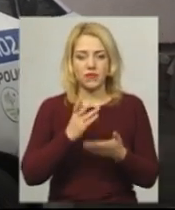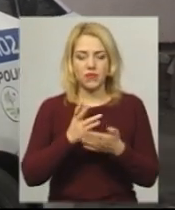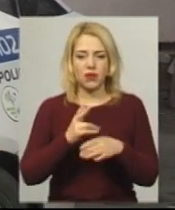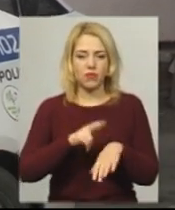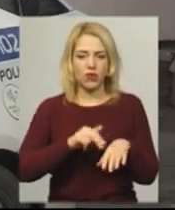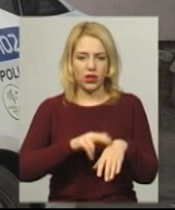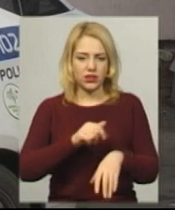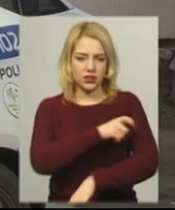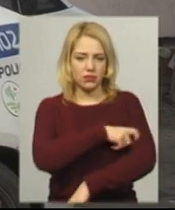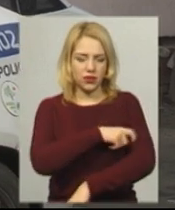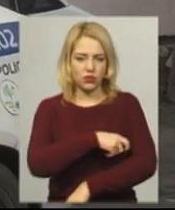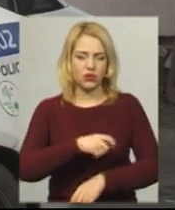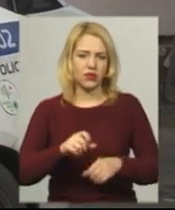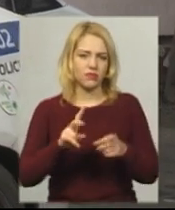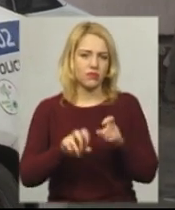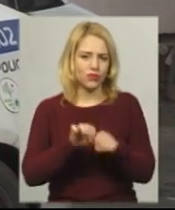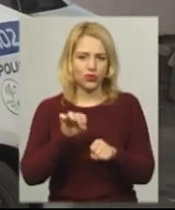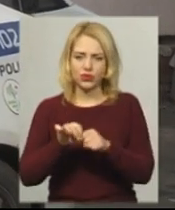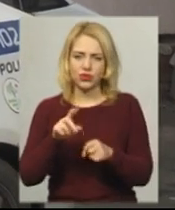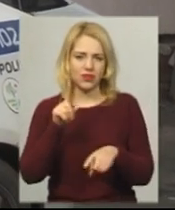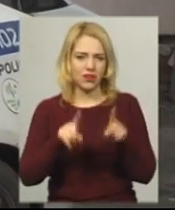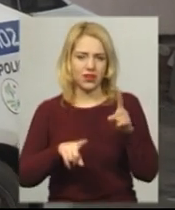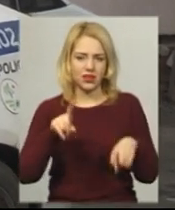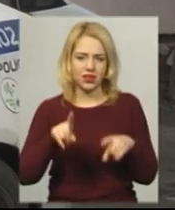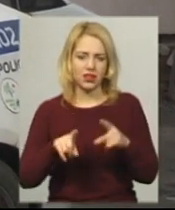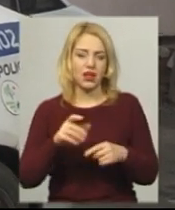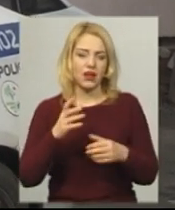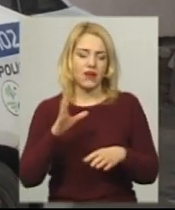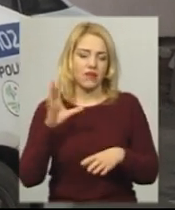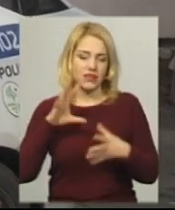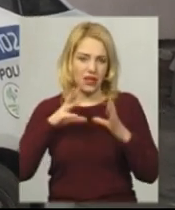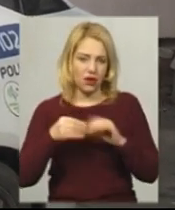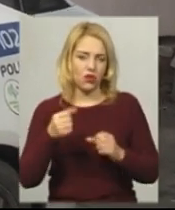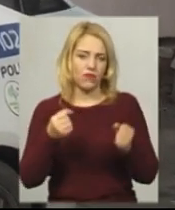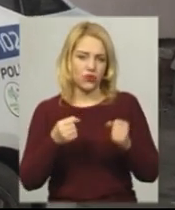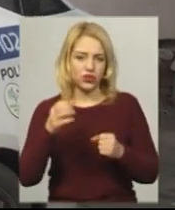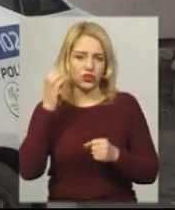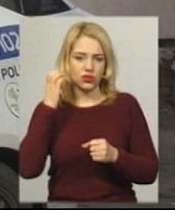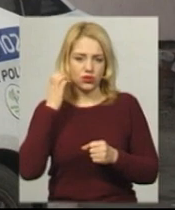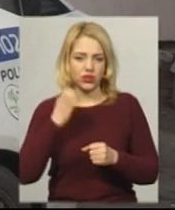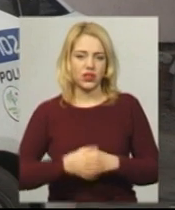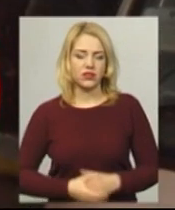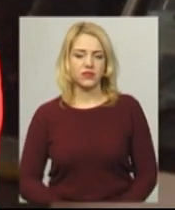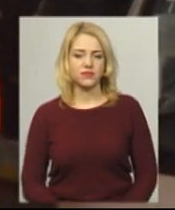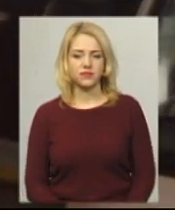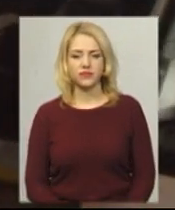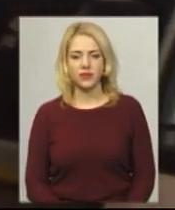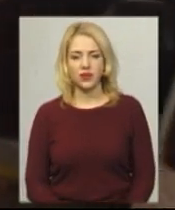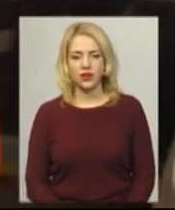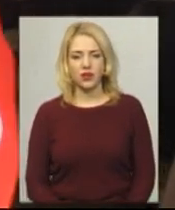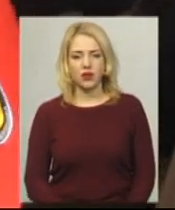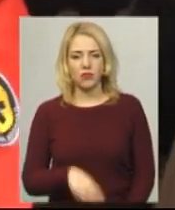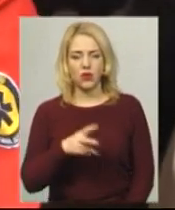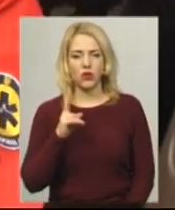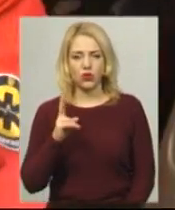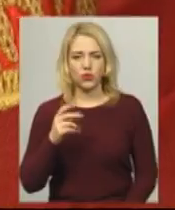порушення правил дорожнього руху дуже рідко трапляються. Водії в основному законослухняні, але притягнуті до відповідальності також є. Микола Купріян